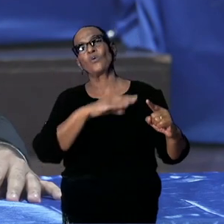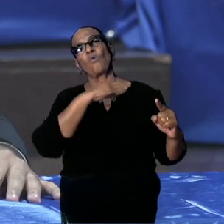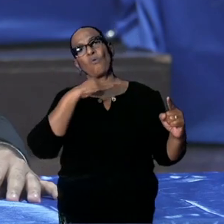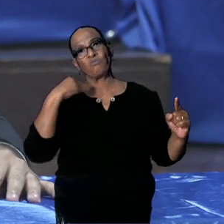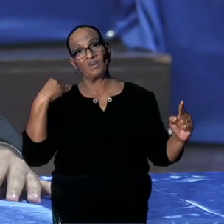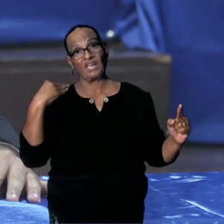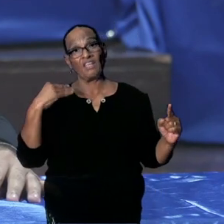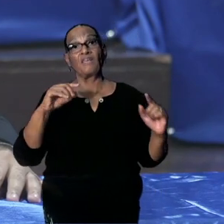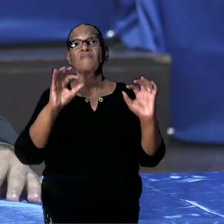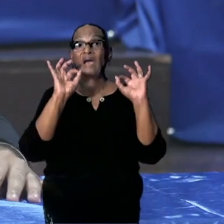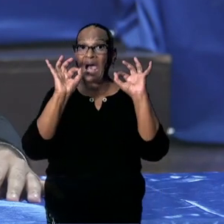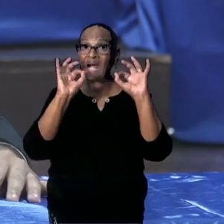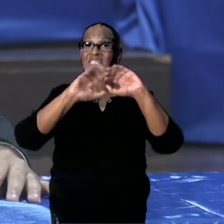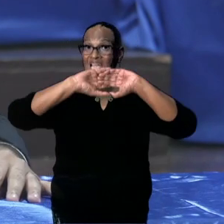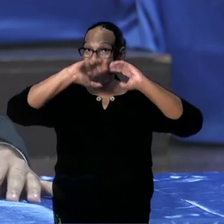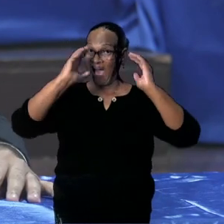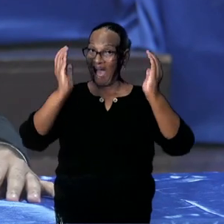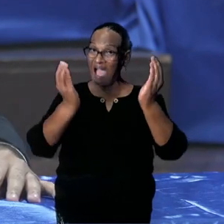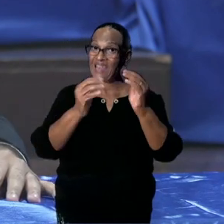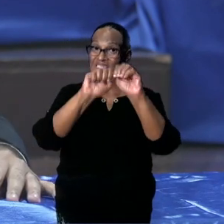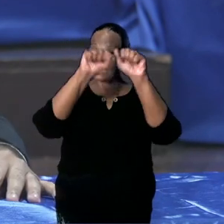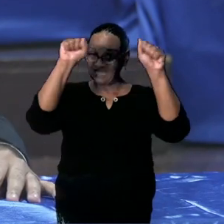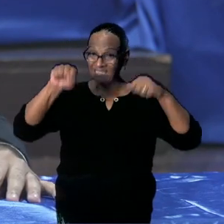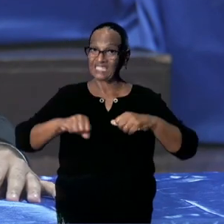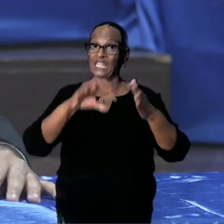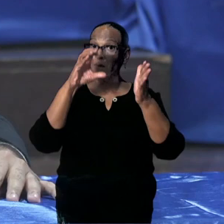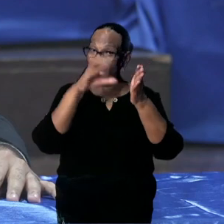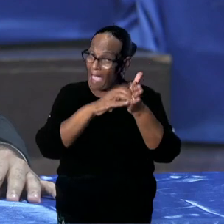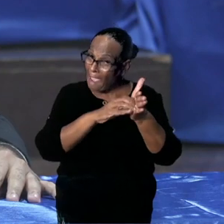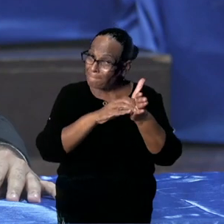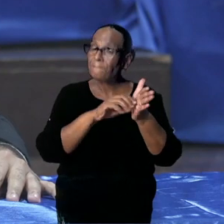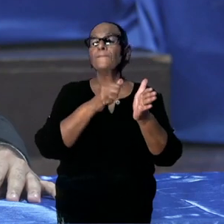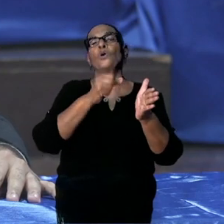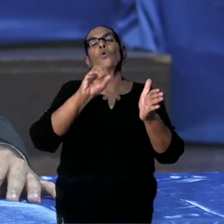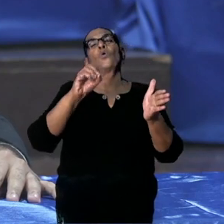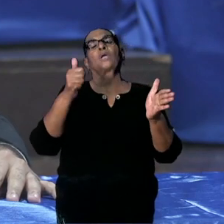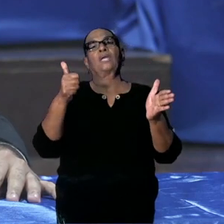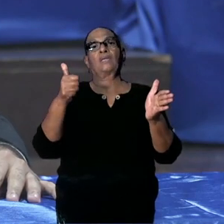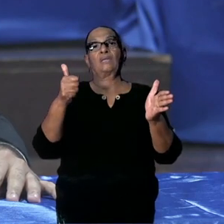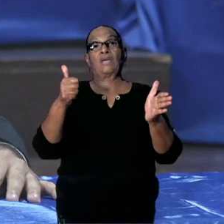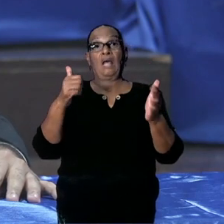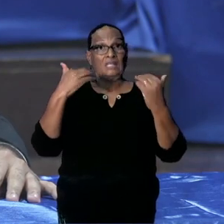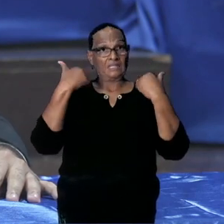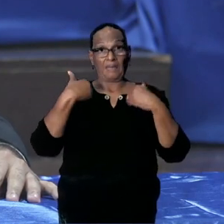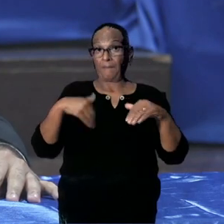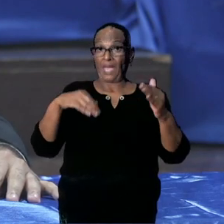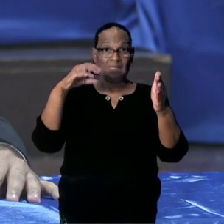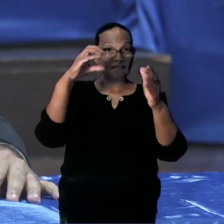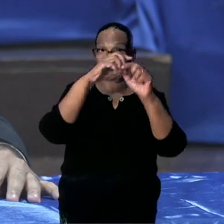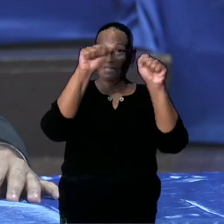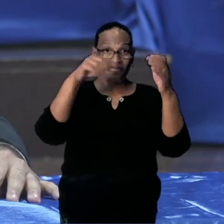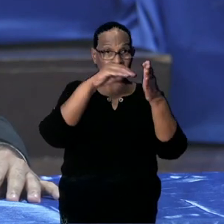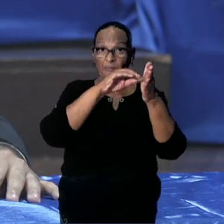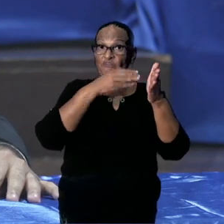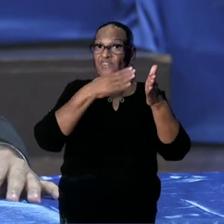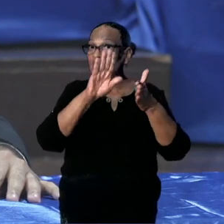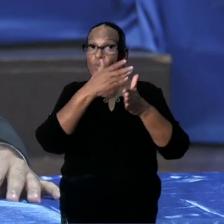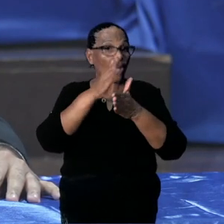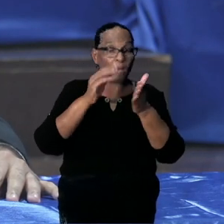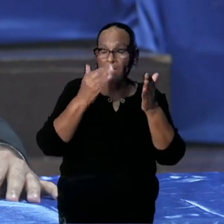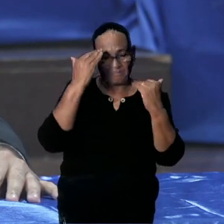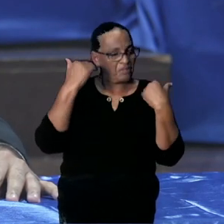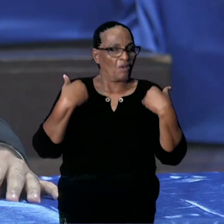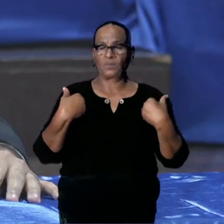identificeren in dat systeem. En als je mensen verliest in dat systeem, dan mag je die definitie niet meer gebruiken, theoretisch.